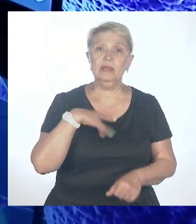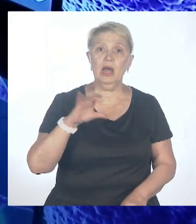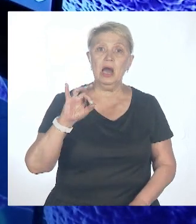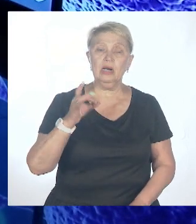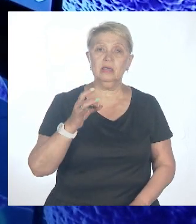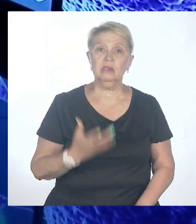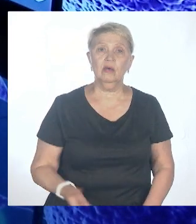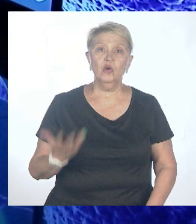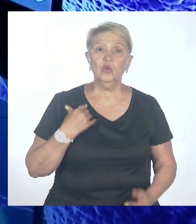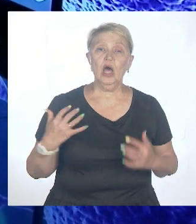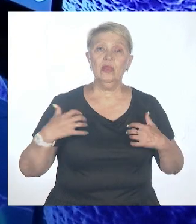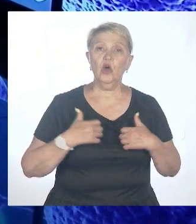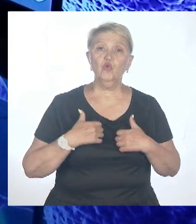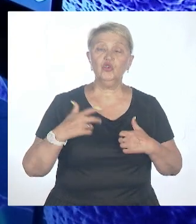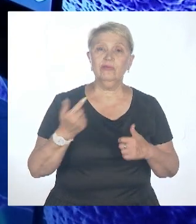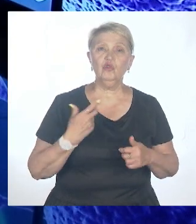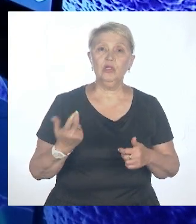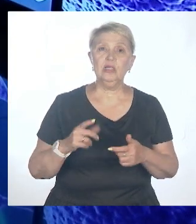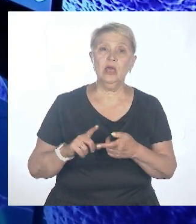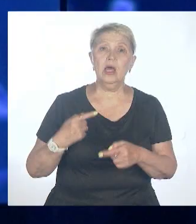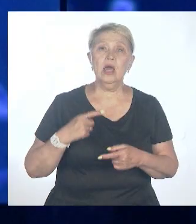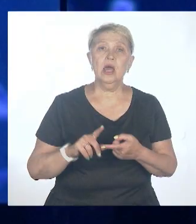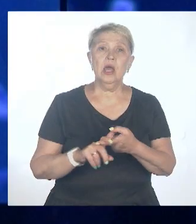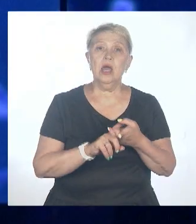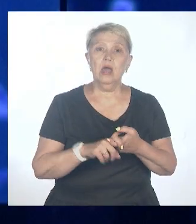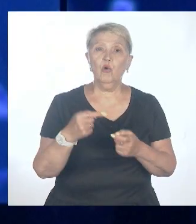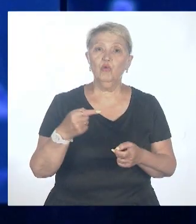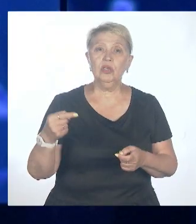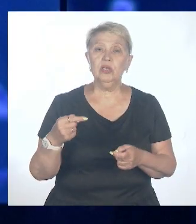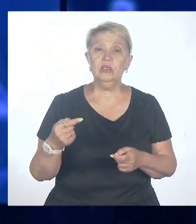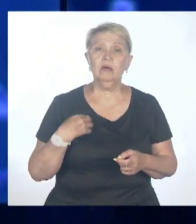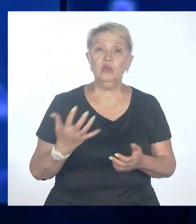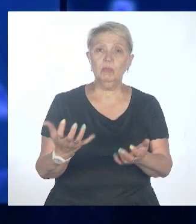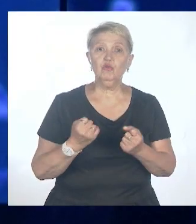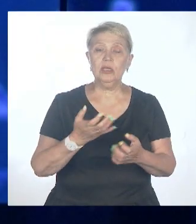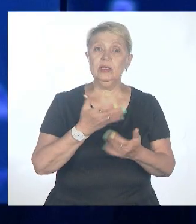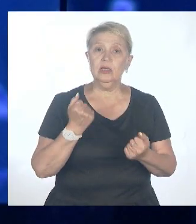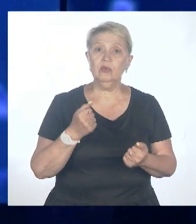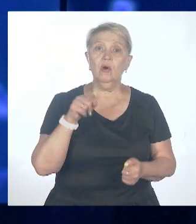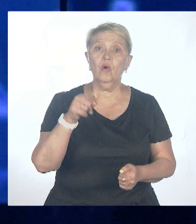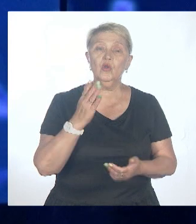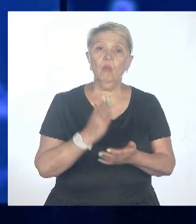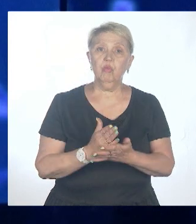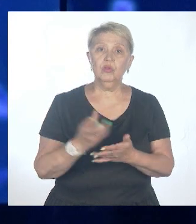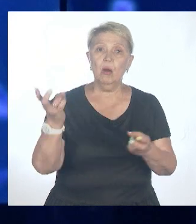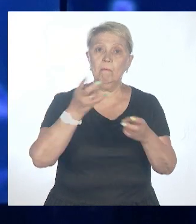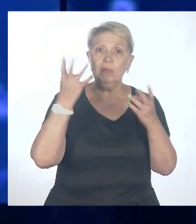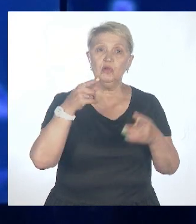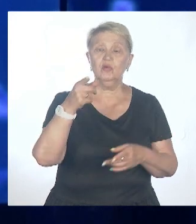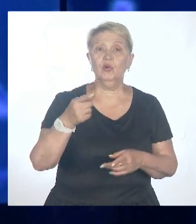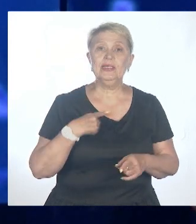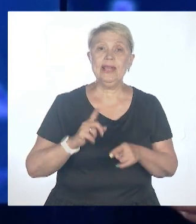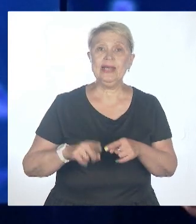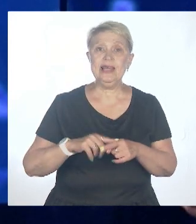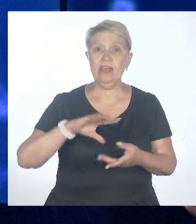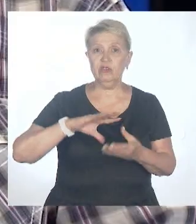иммунитета от этого вируса и его вариантов мы не получаем. Это означает, что он будет у нас в популяции. Скорее всего, он закрепится. Как?